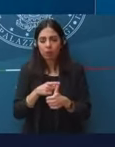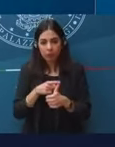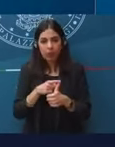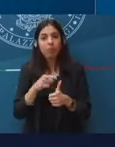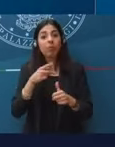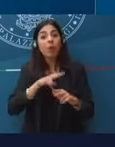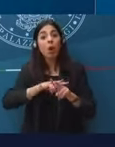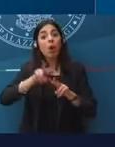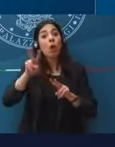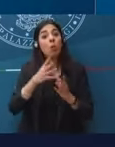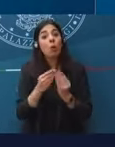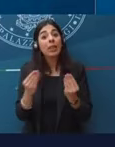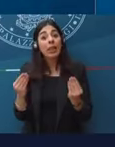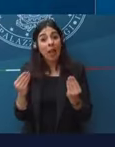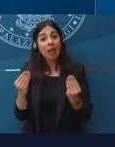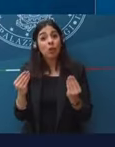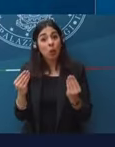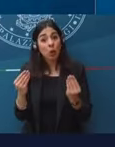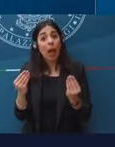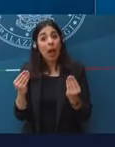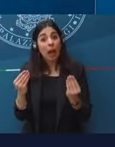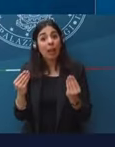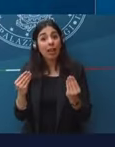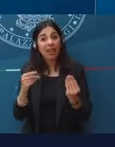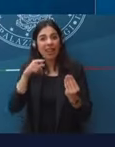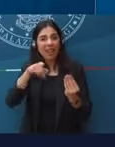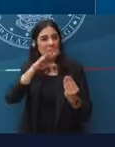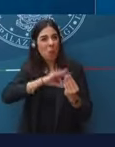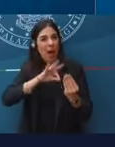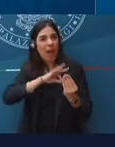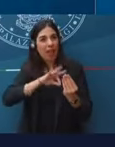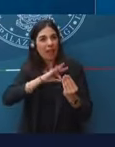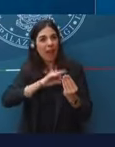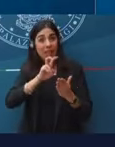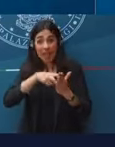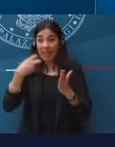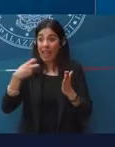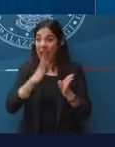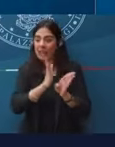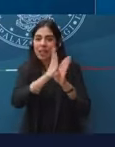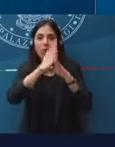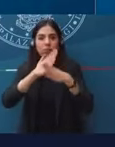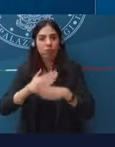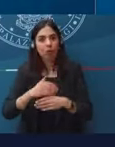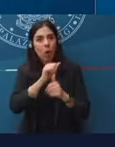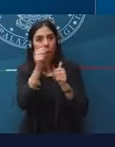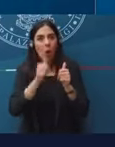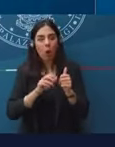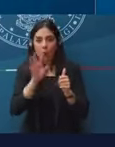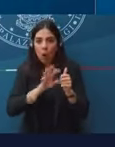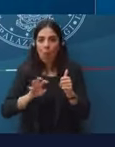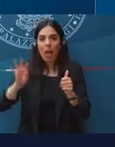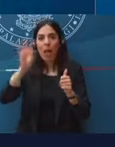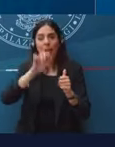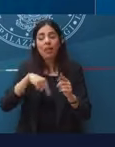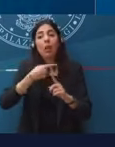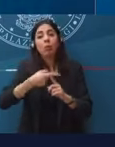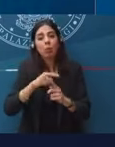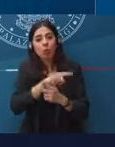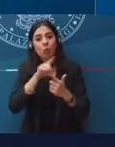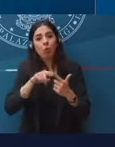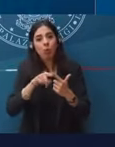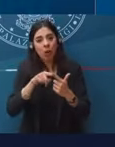multinazionali tra i vari Paesi e l'esistenza o meno di una tassazione minima delle multinazionali. Abbiamo poi